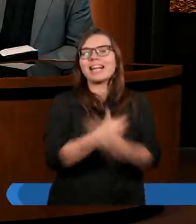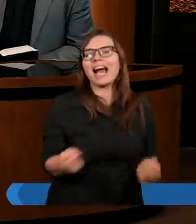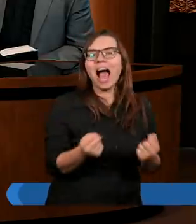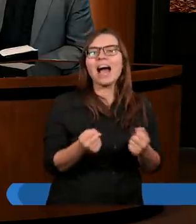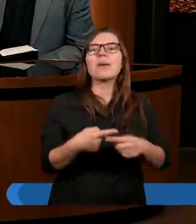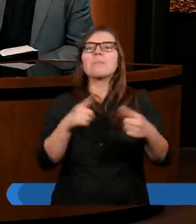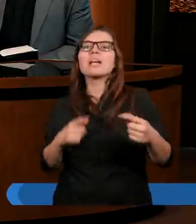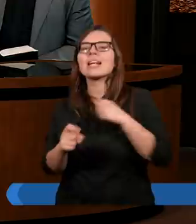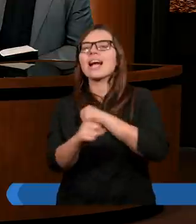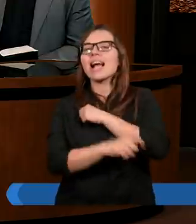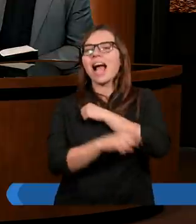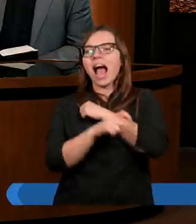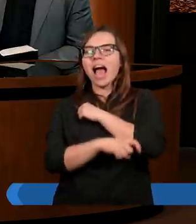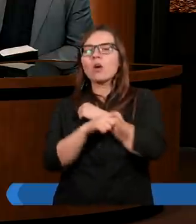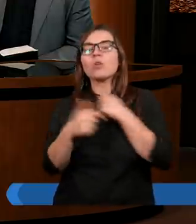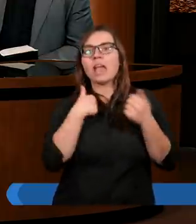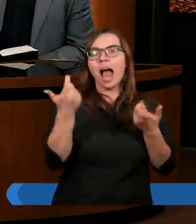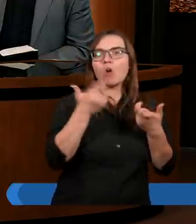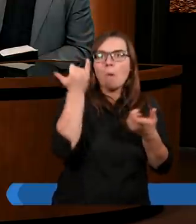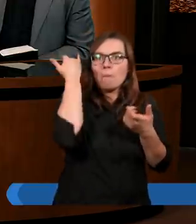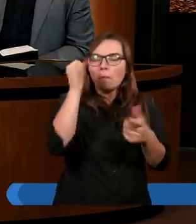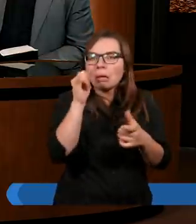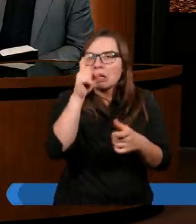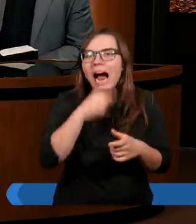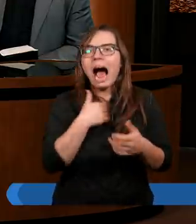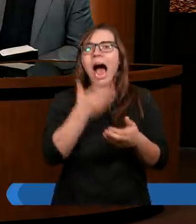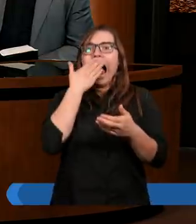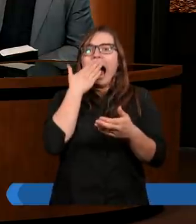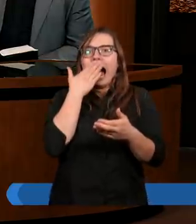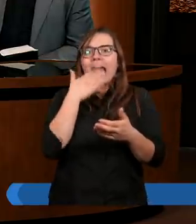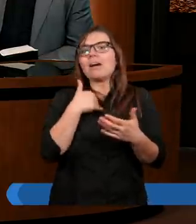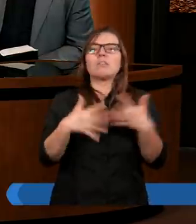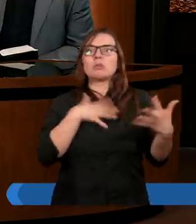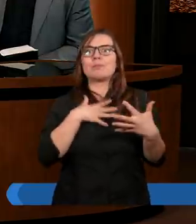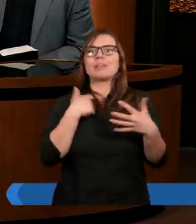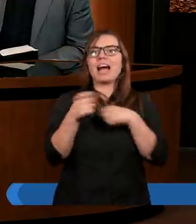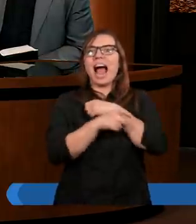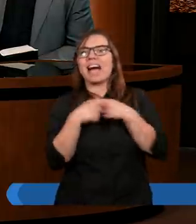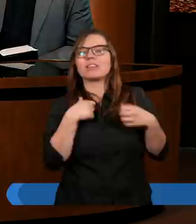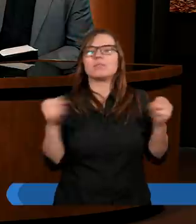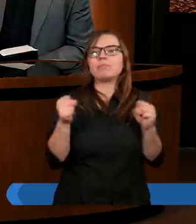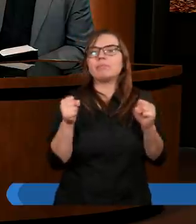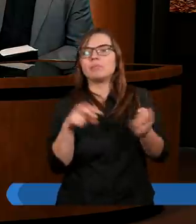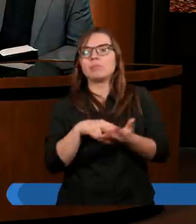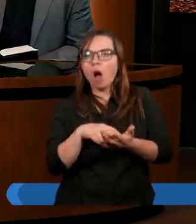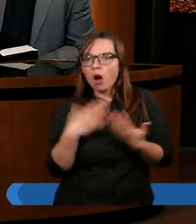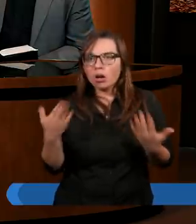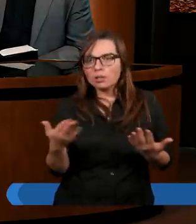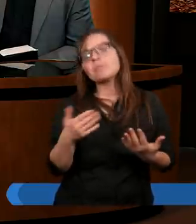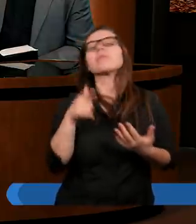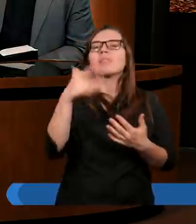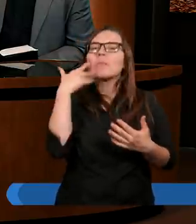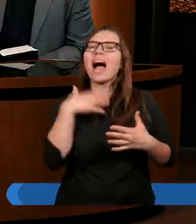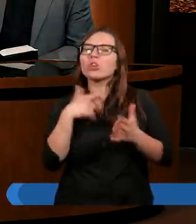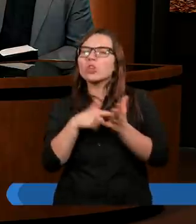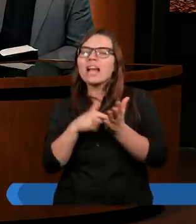No bo gdy popełnię coś złego, to spotka mnie jakaś kara. Te dwie motywacje, które się przeplatają